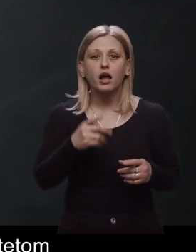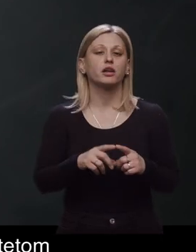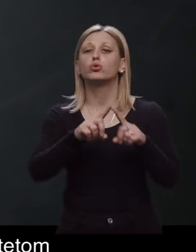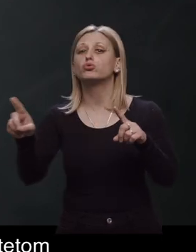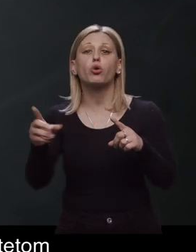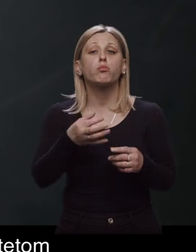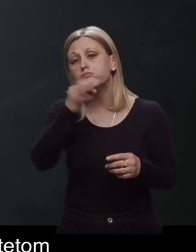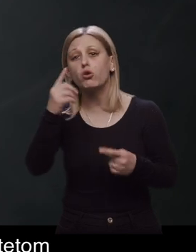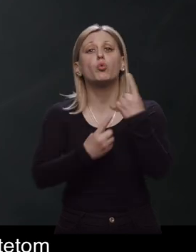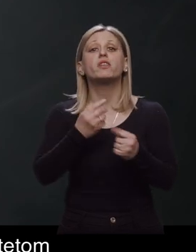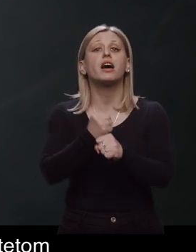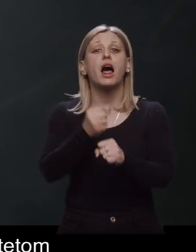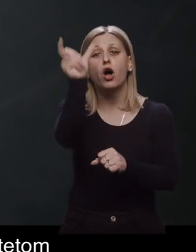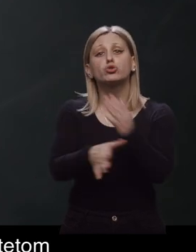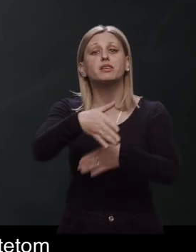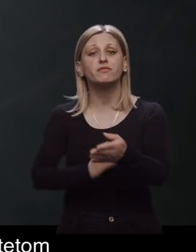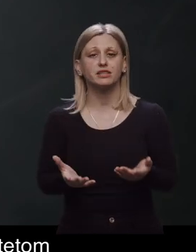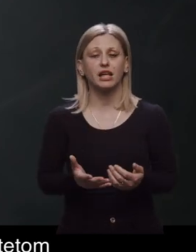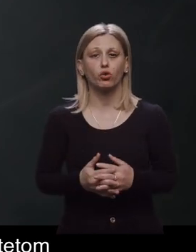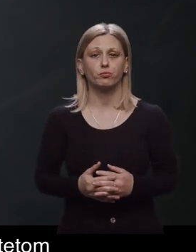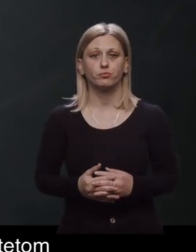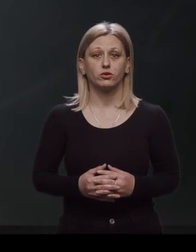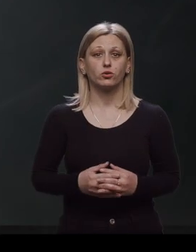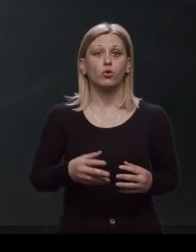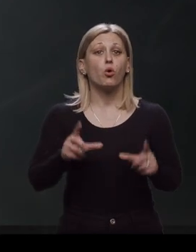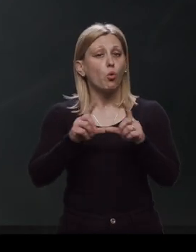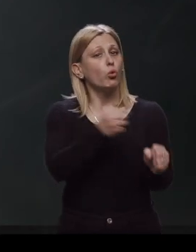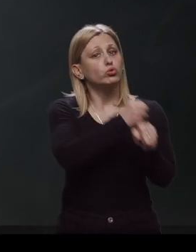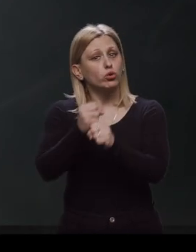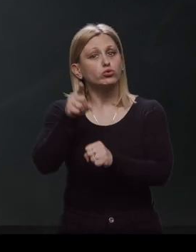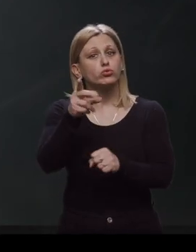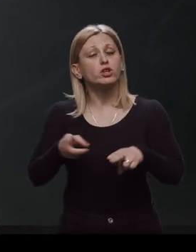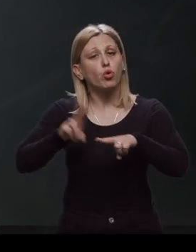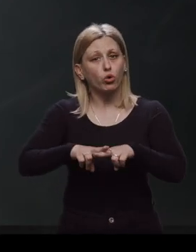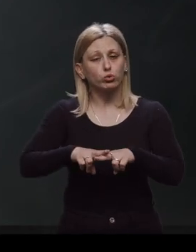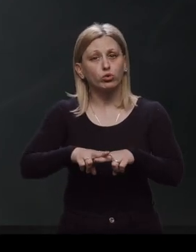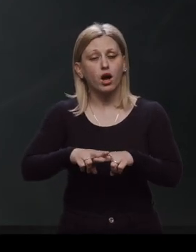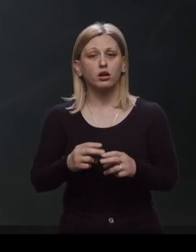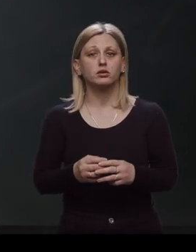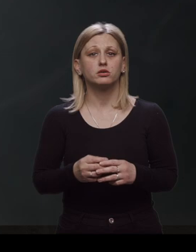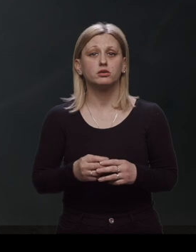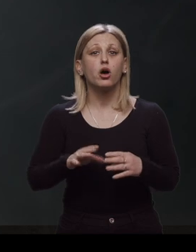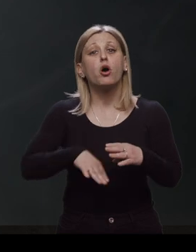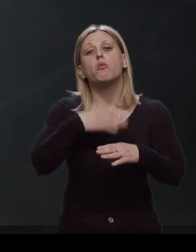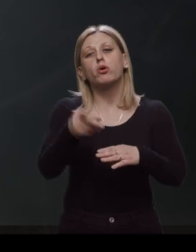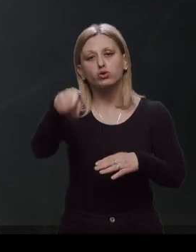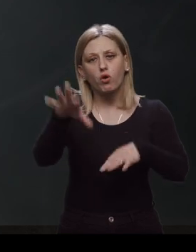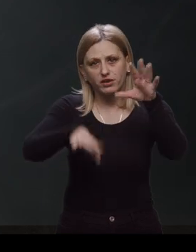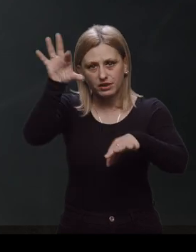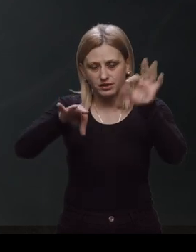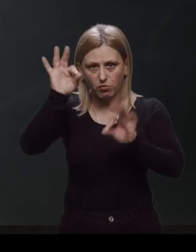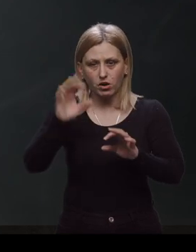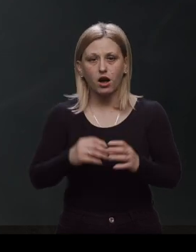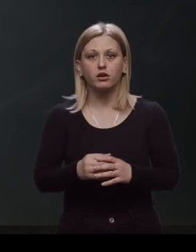poboljšanja uvite rada osoba sa evjelitetom. U donošenju i odluka nakon